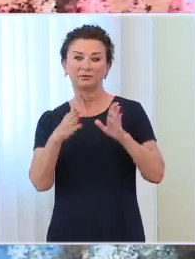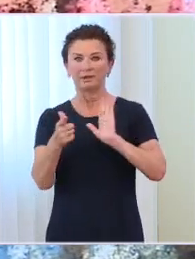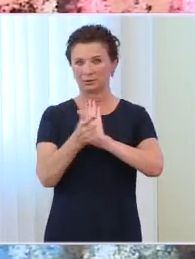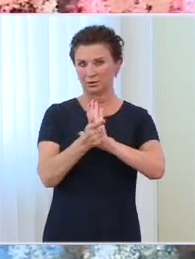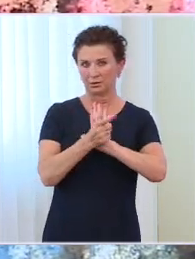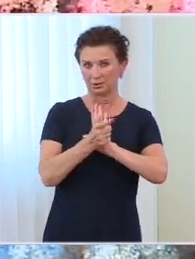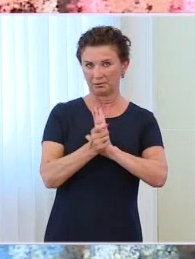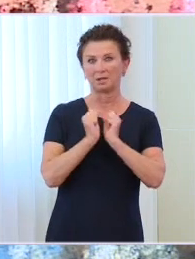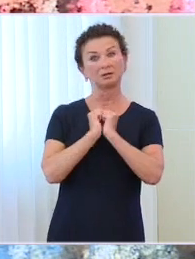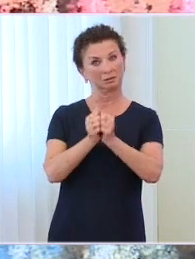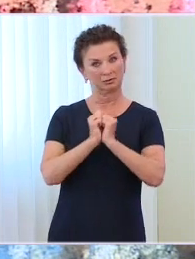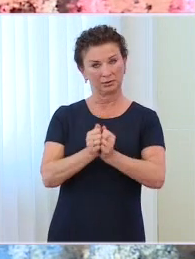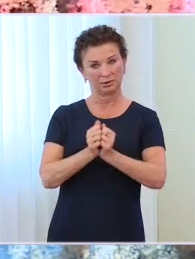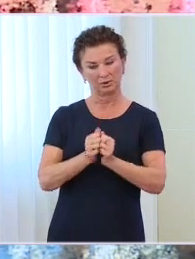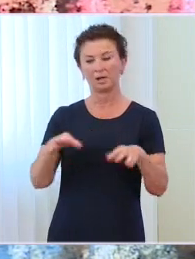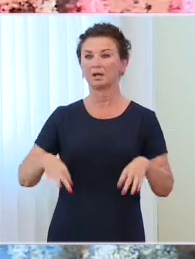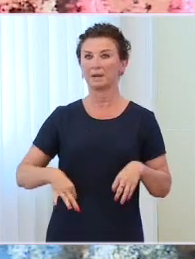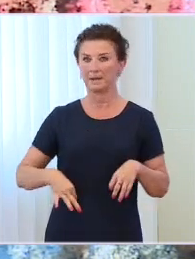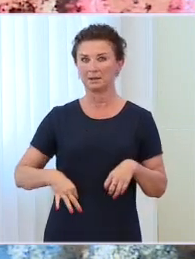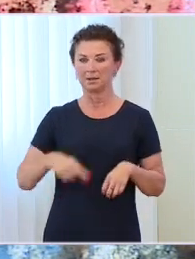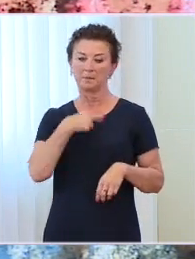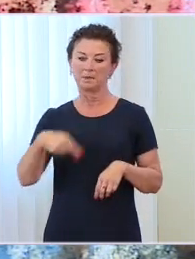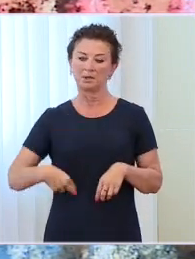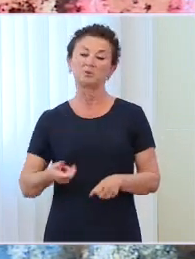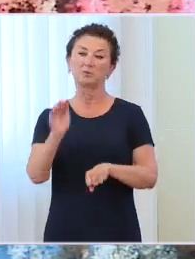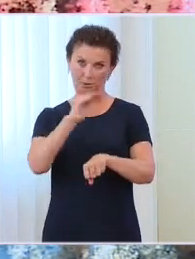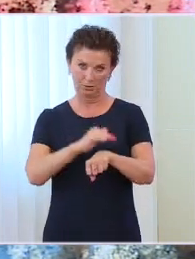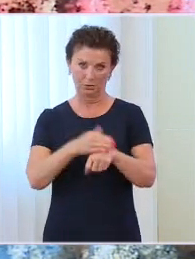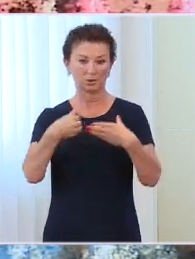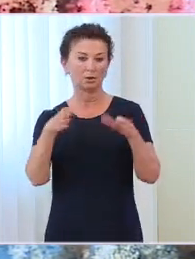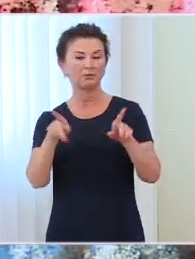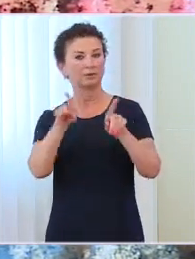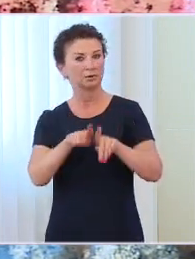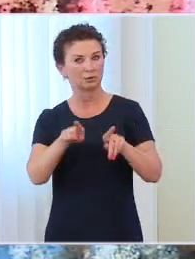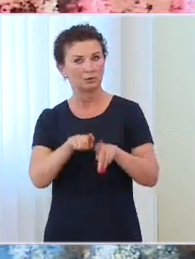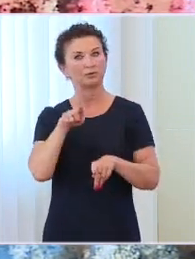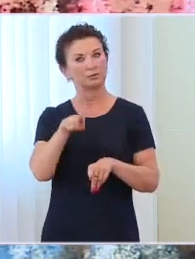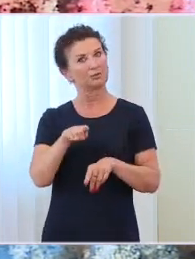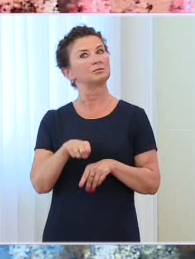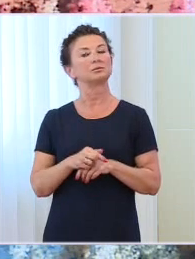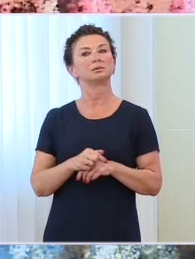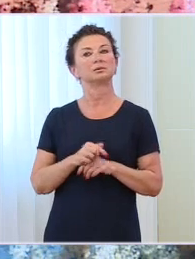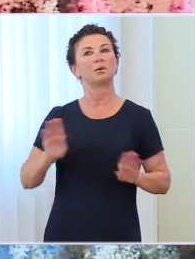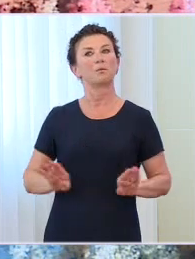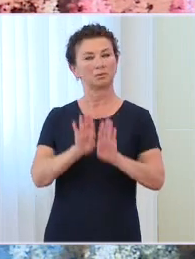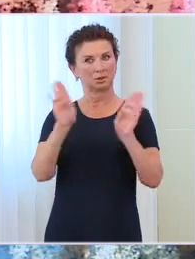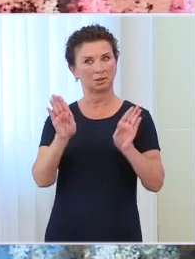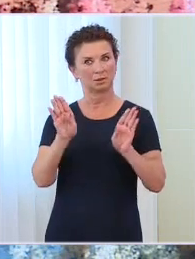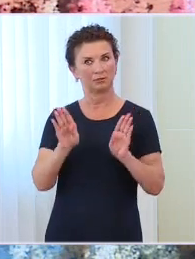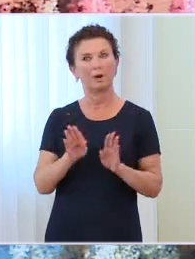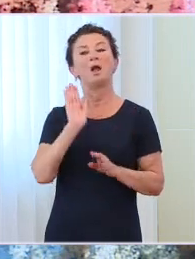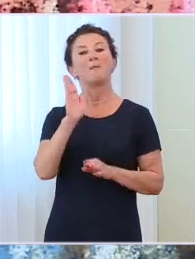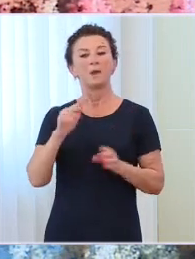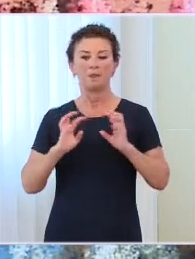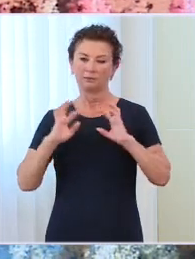też bardzo taki symboliczny moment. To będzie pierwsze z trzech muzeum, które docelowo powstaną w cytadeli muzeów. Myślę, że